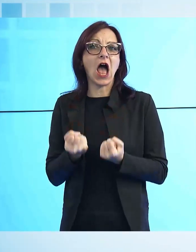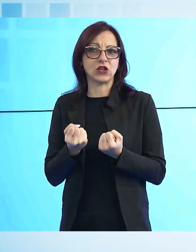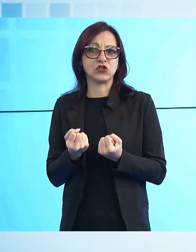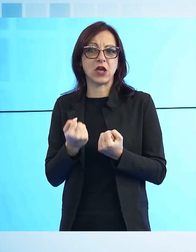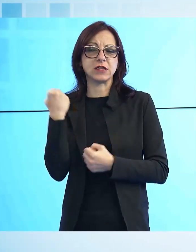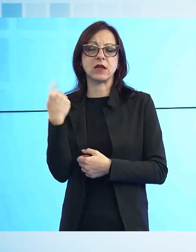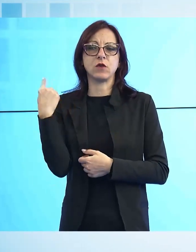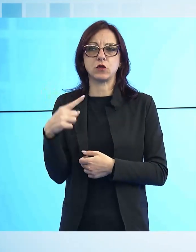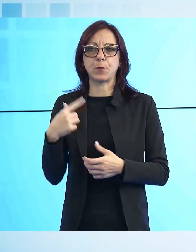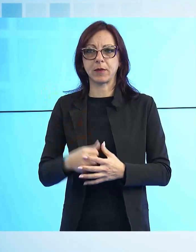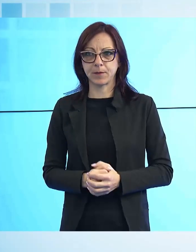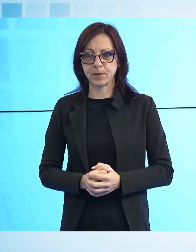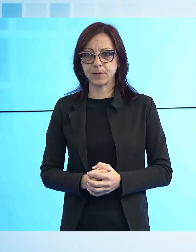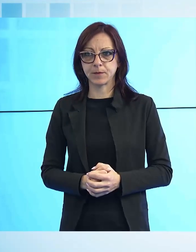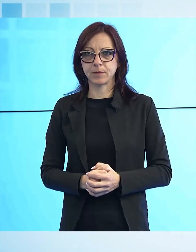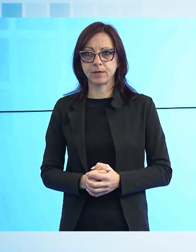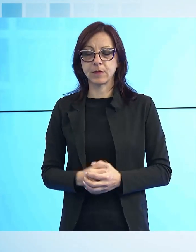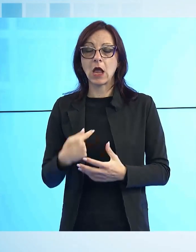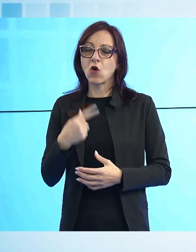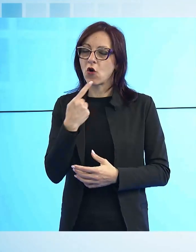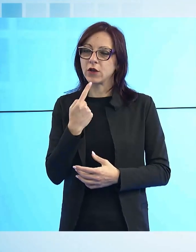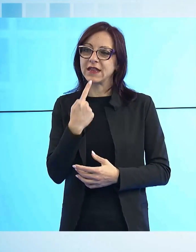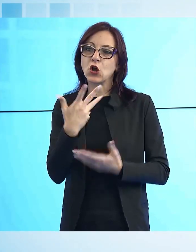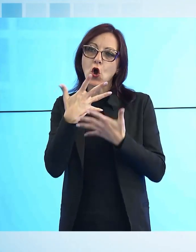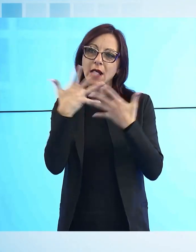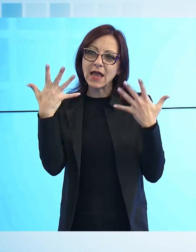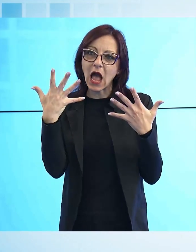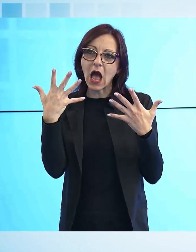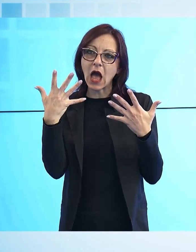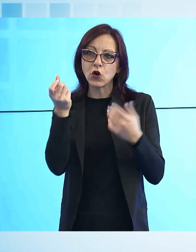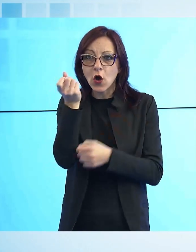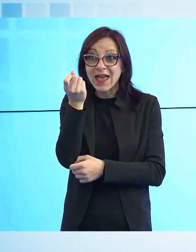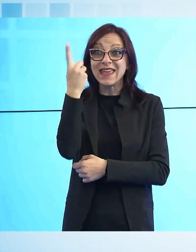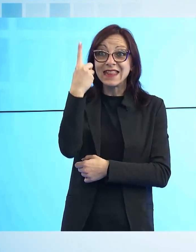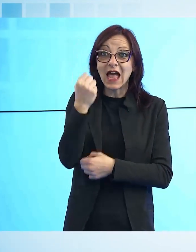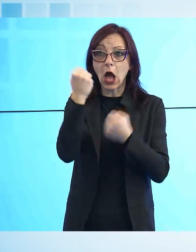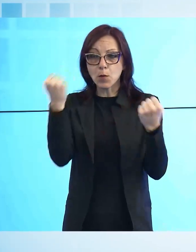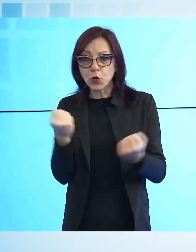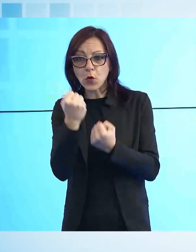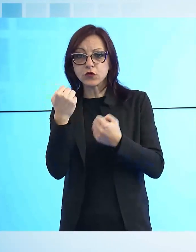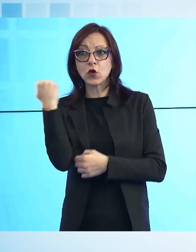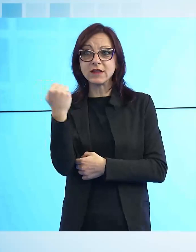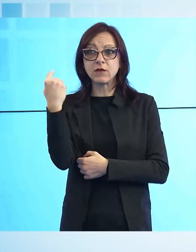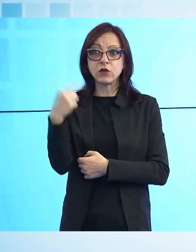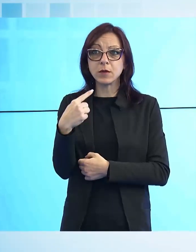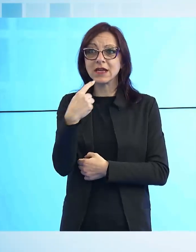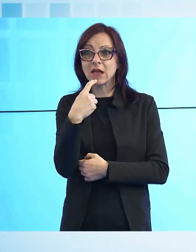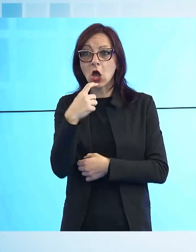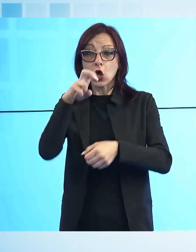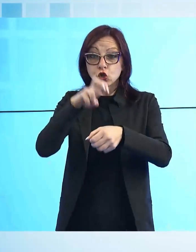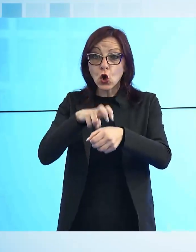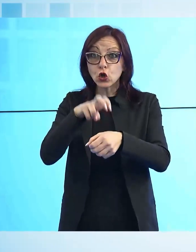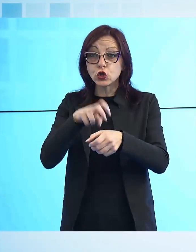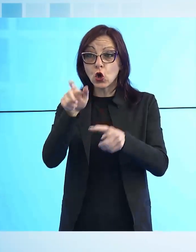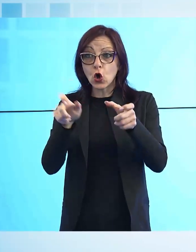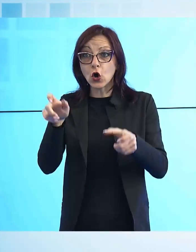servizio che ci tengo a precisare è stato ideato e promosso da medici e in particolar